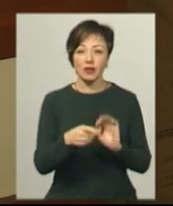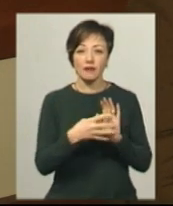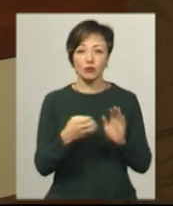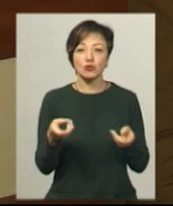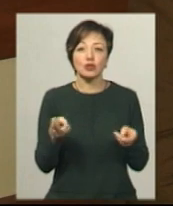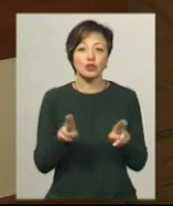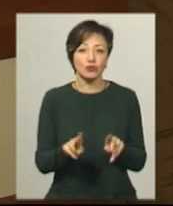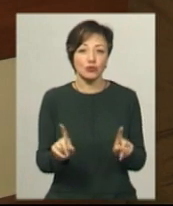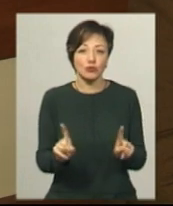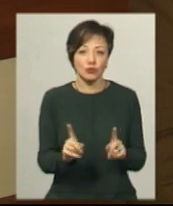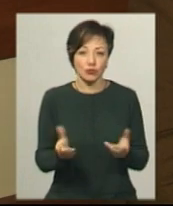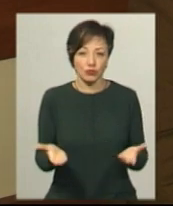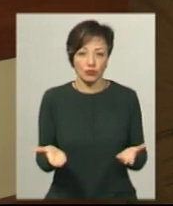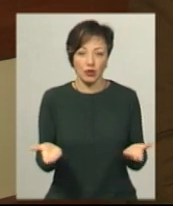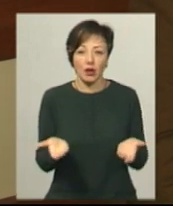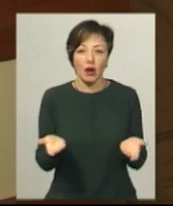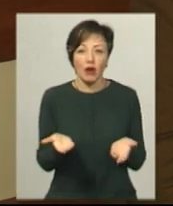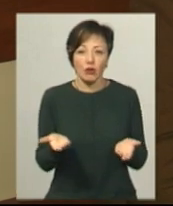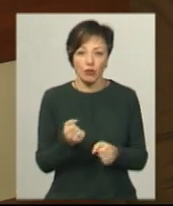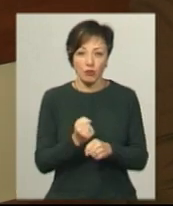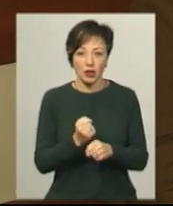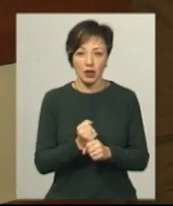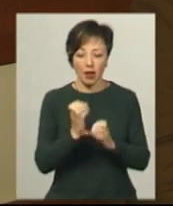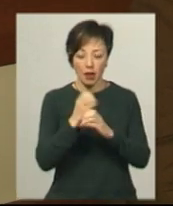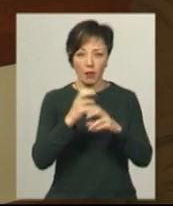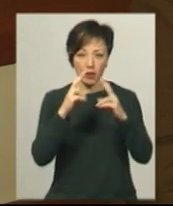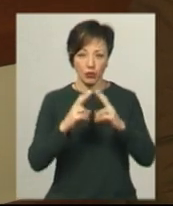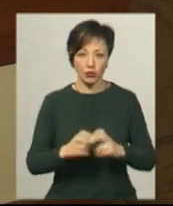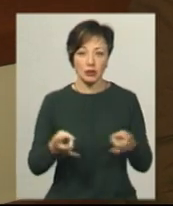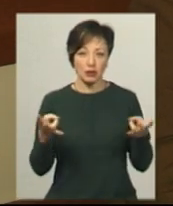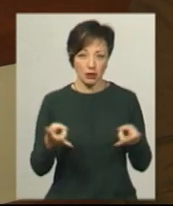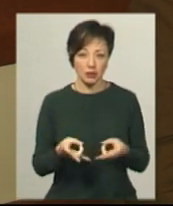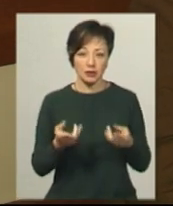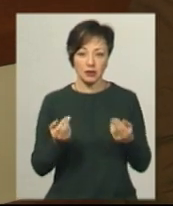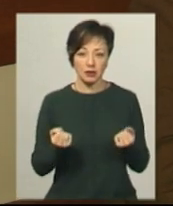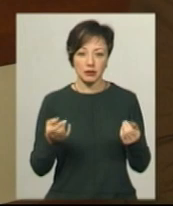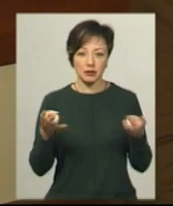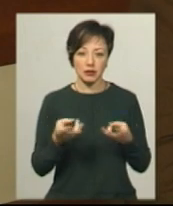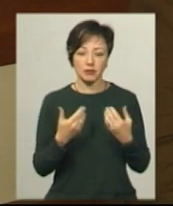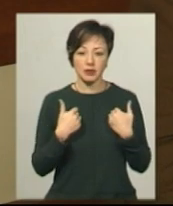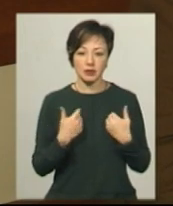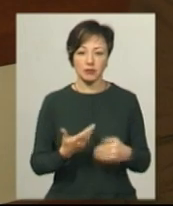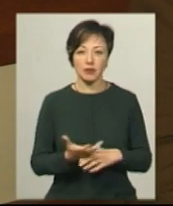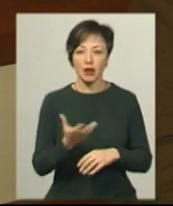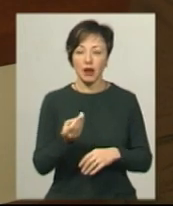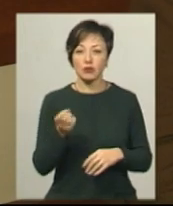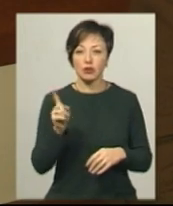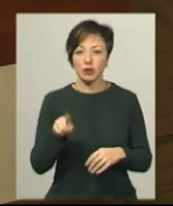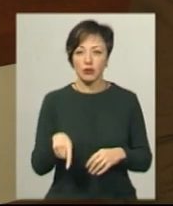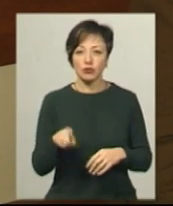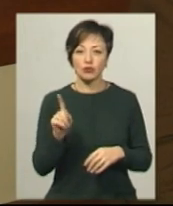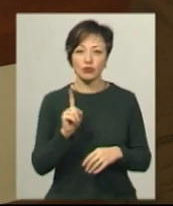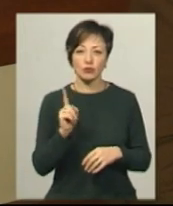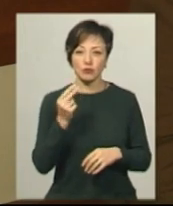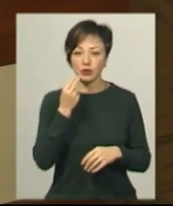що мені лишається, яку робити лабораторію. А треба? Треба мені. Платно, навіть, щоб лучше.